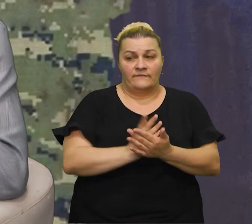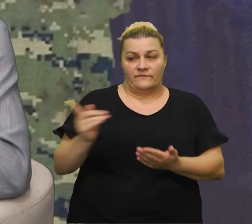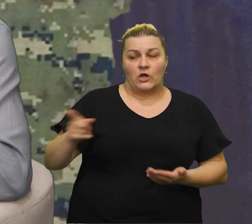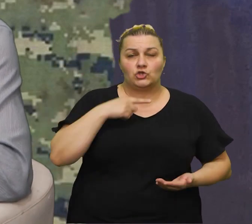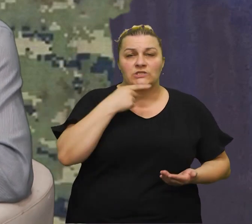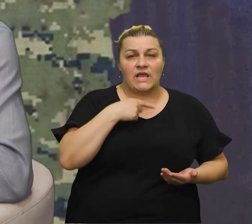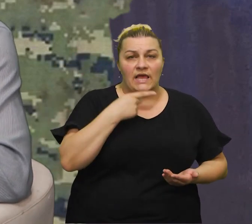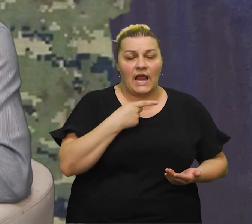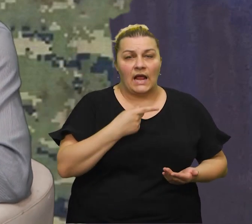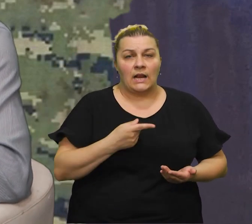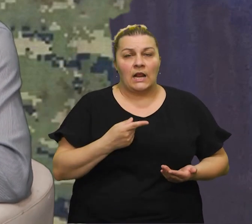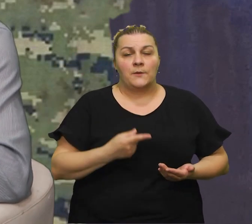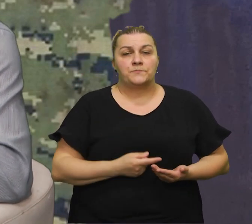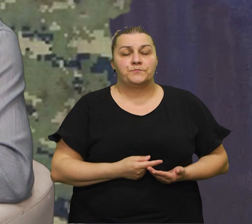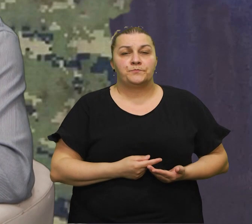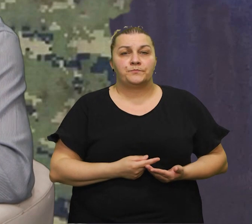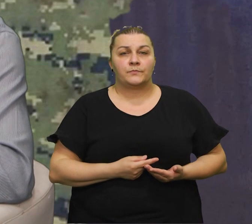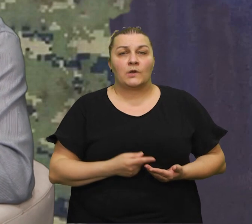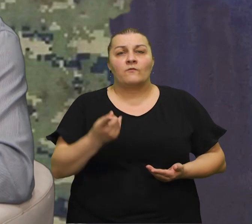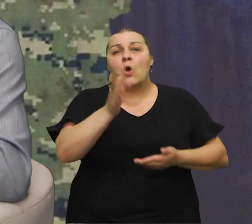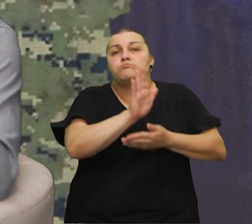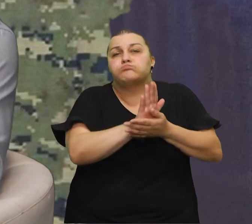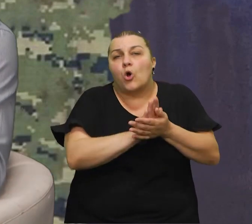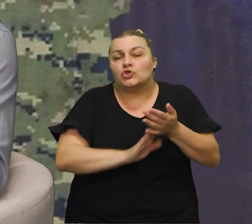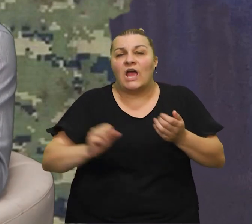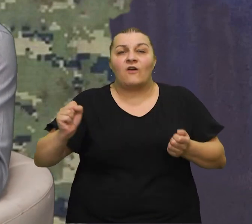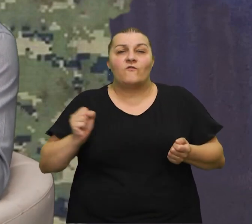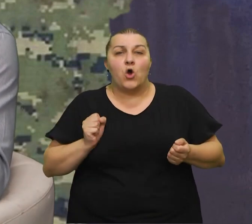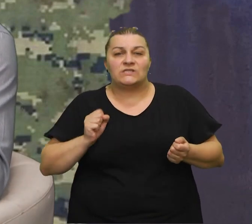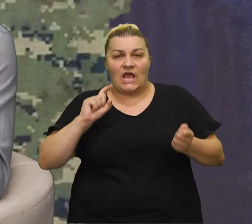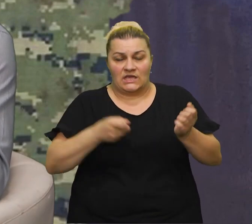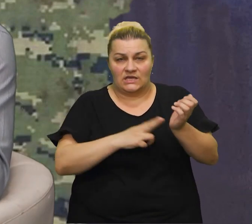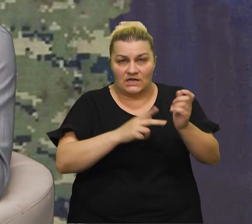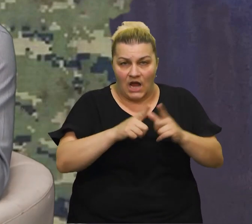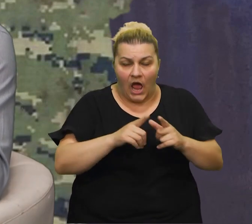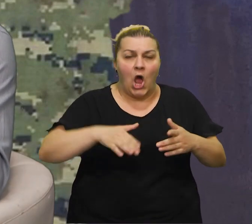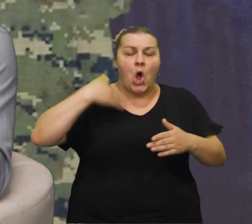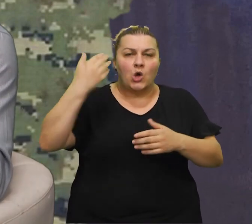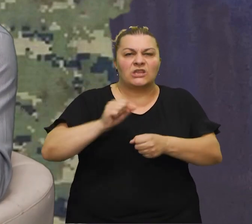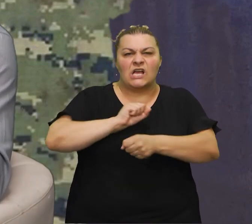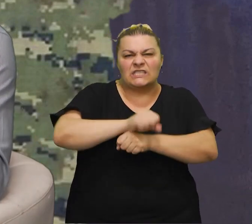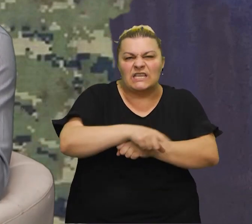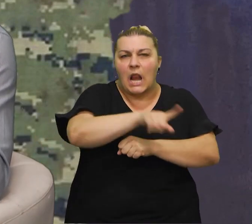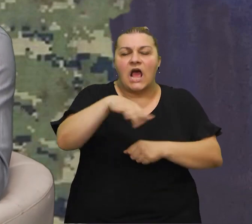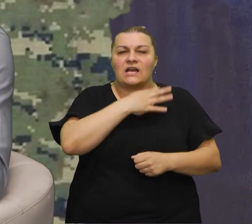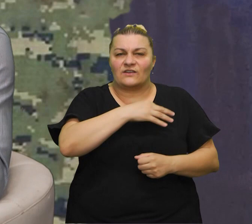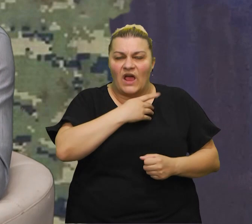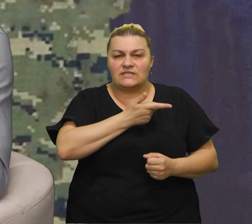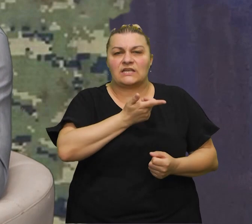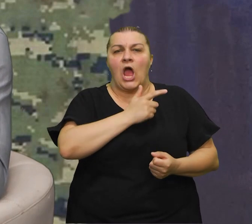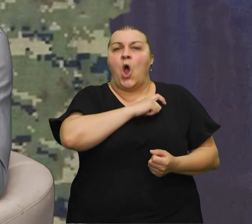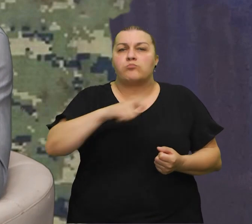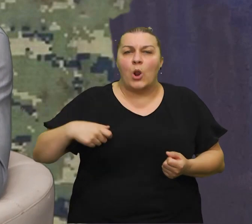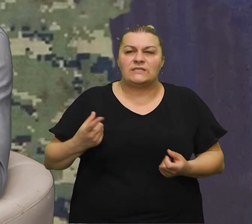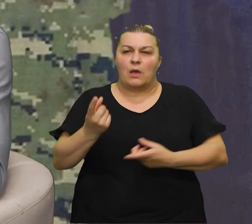najavili, što vas, Ivica, mislim, pitate, početak tih vojnih intervencija, takozvane, je na, pa onda upotreba sile prema pripadnicima Hrvatske,